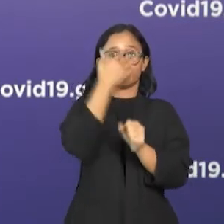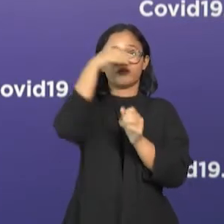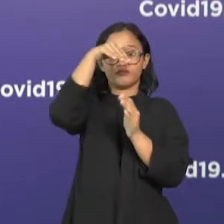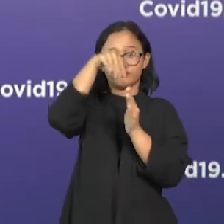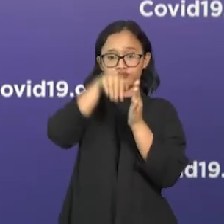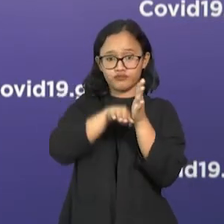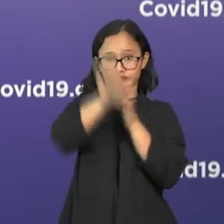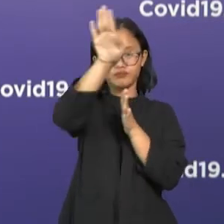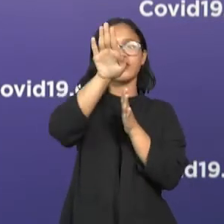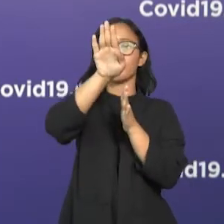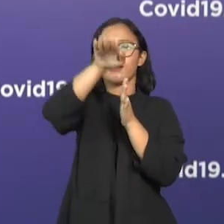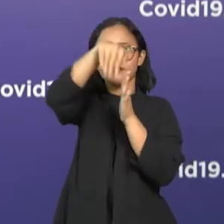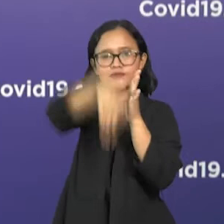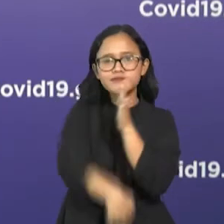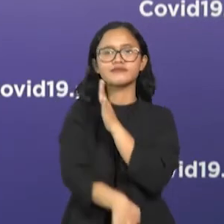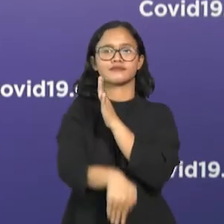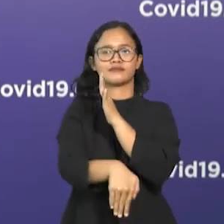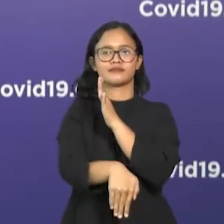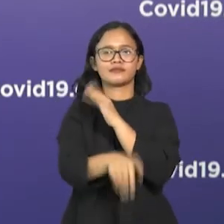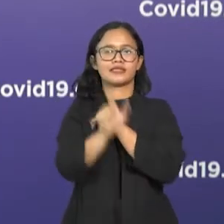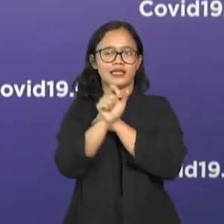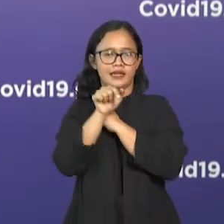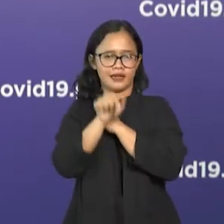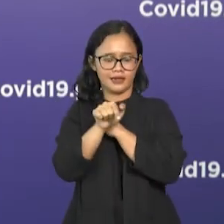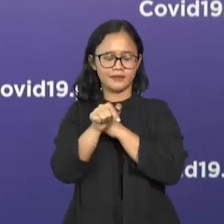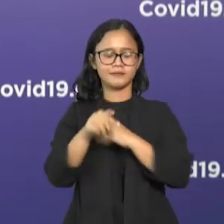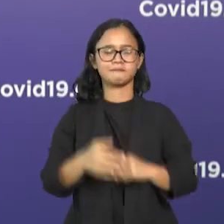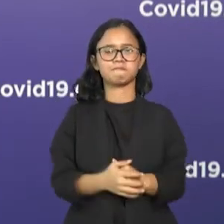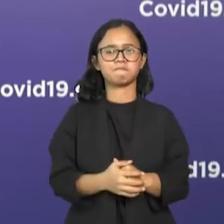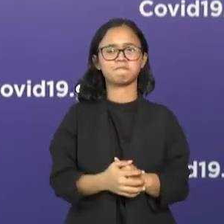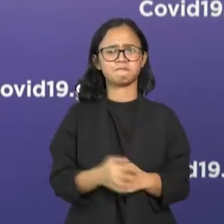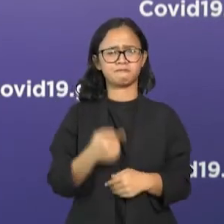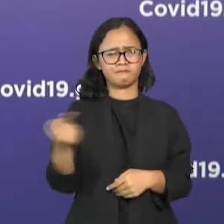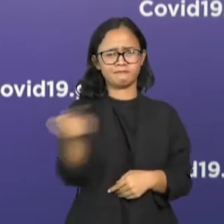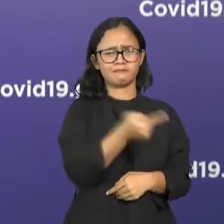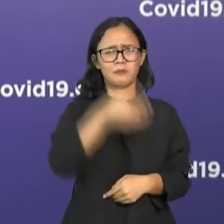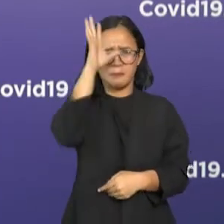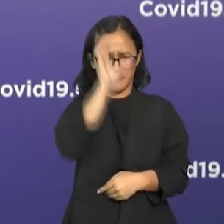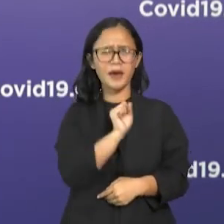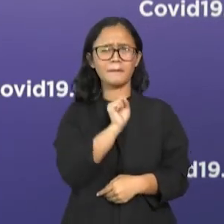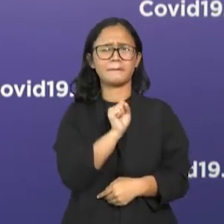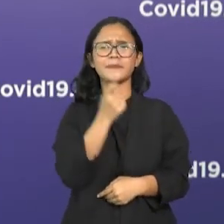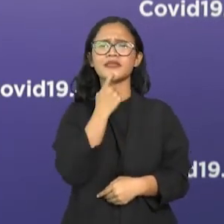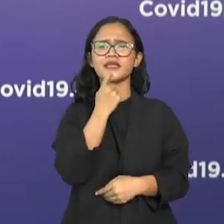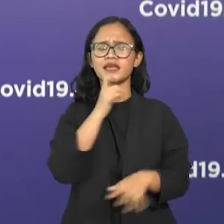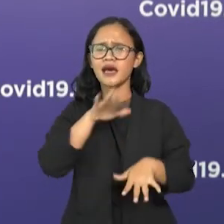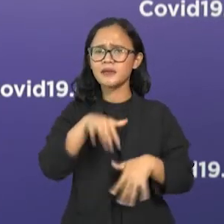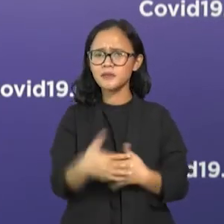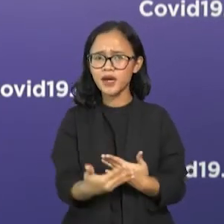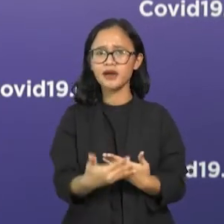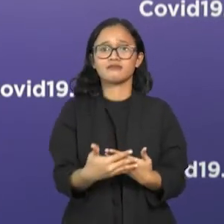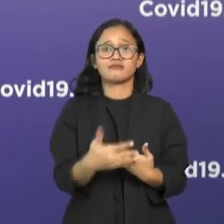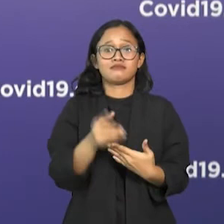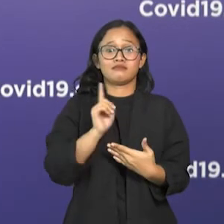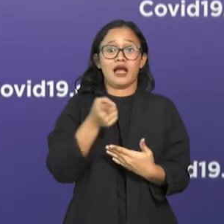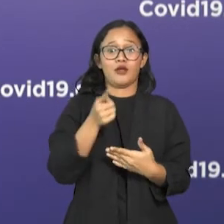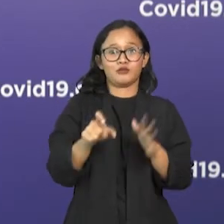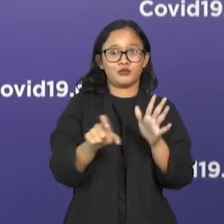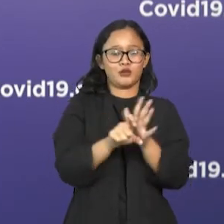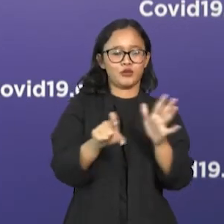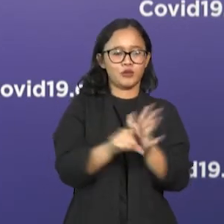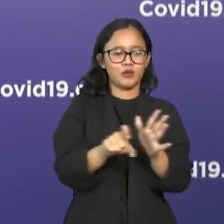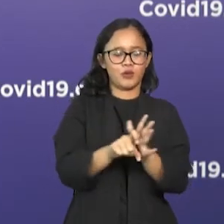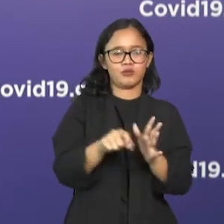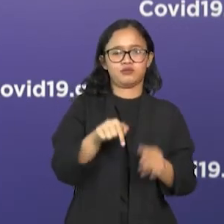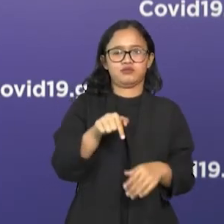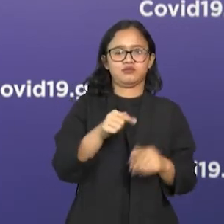Kita tahu bahwa situasi seperti ini akan memberikan masalah yang semakin besar apabila kita tidak